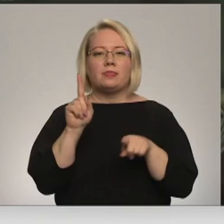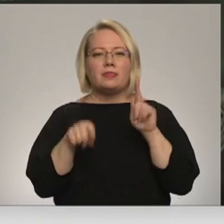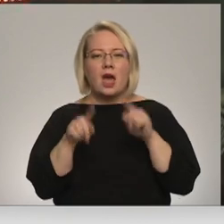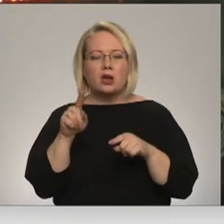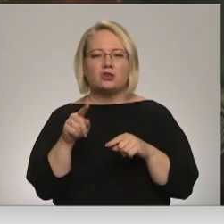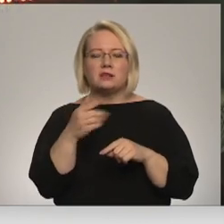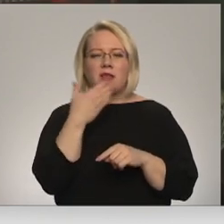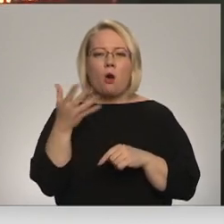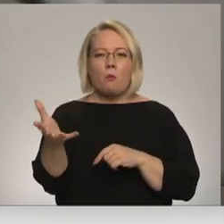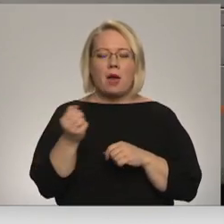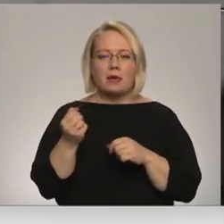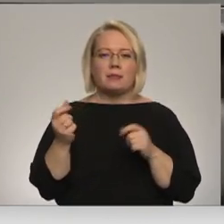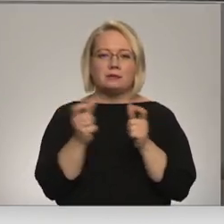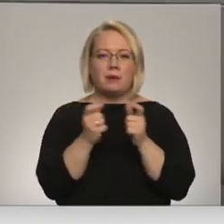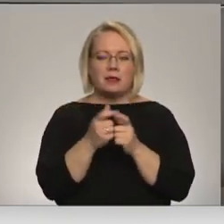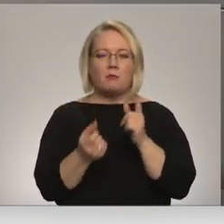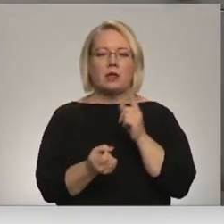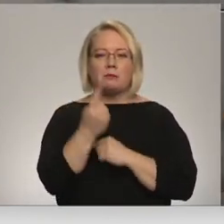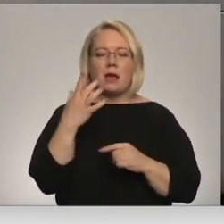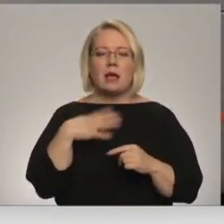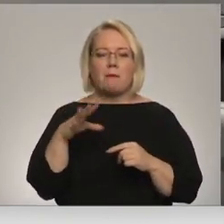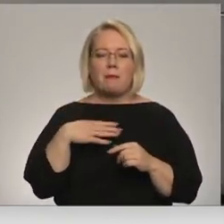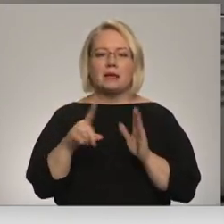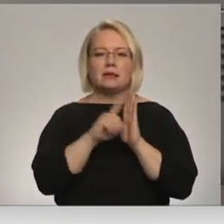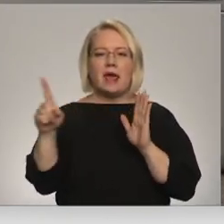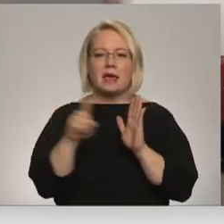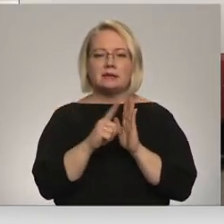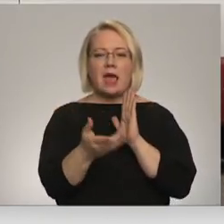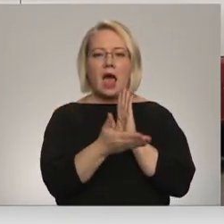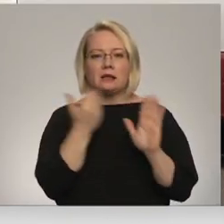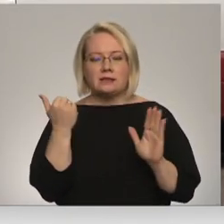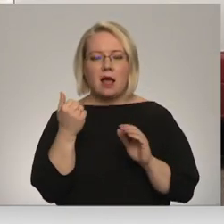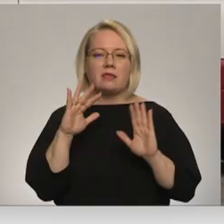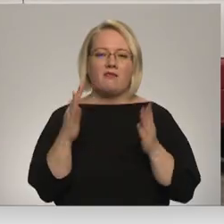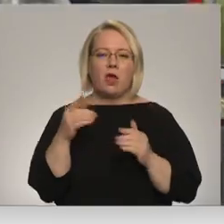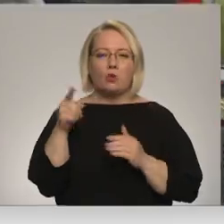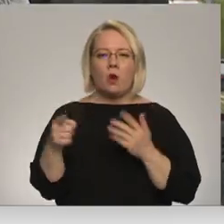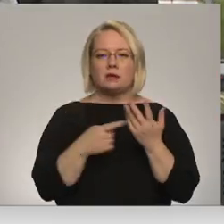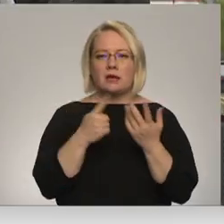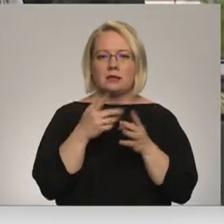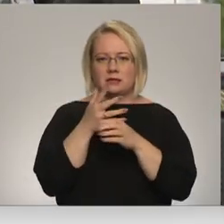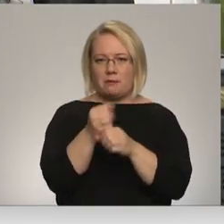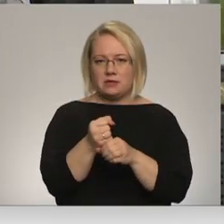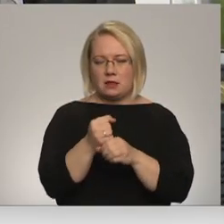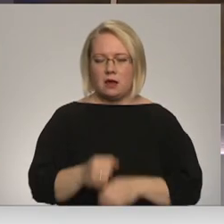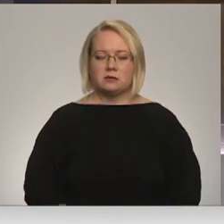nepaņemtas biļetes var būt iemesas, kāpēc reizi tiek atcelti vai to skaits samazināts. Dāvids Freda Pals, Latvijas televīzija.